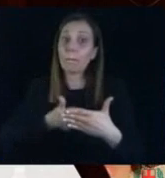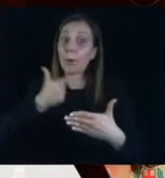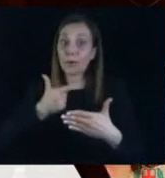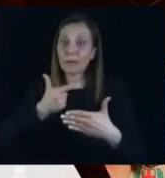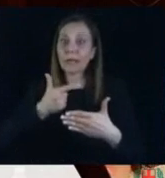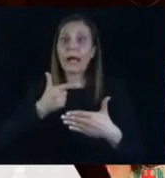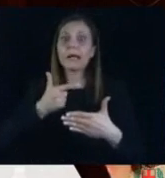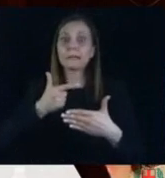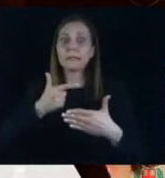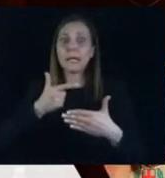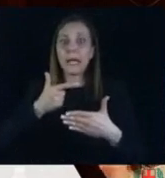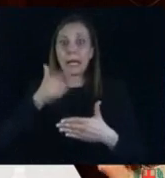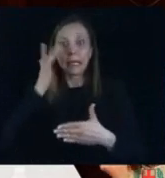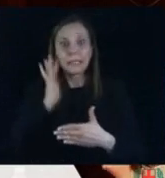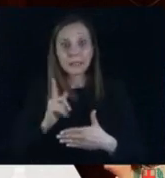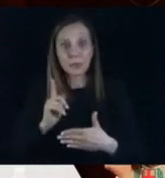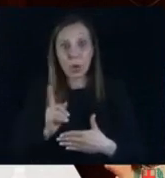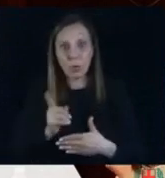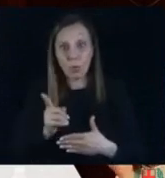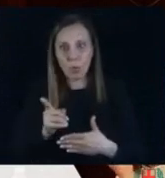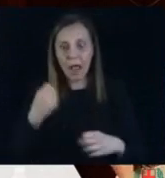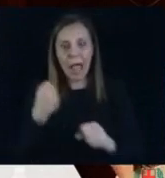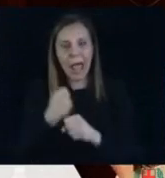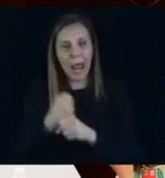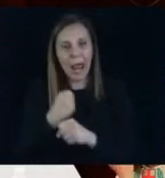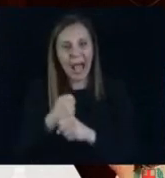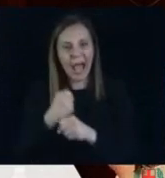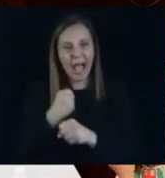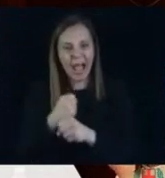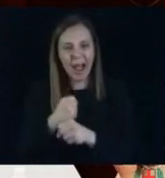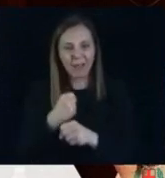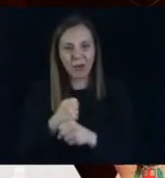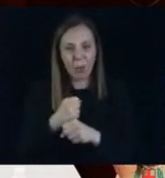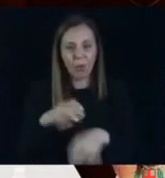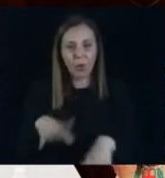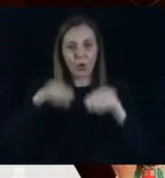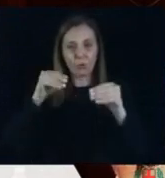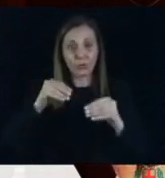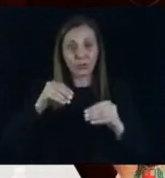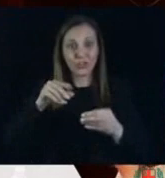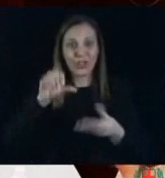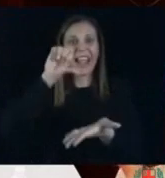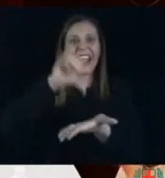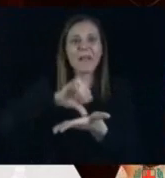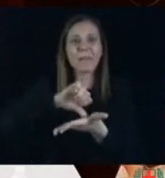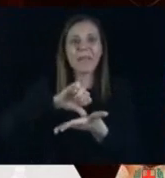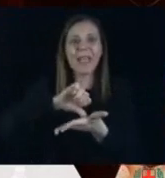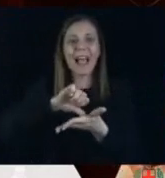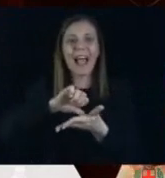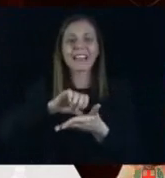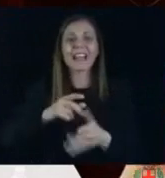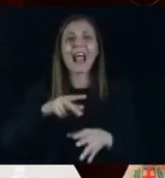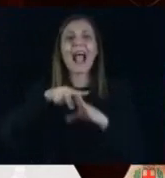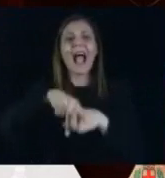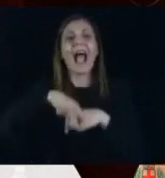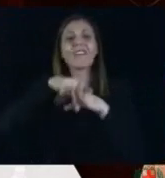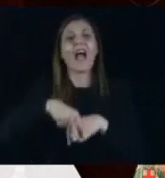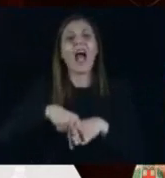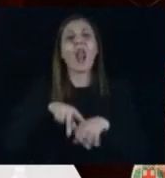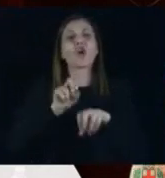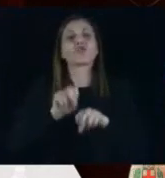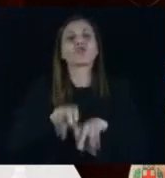essere dismessa, perché sono già in corso i lavori di trasferimento di quell'impianto del Trotto, che nel 2015